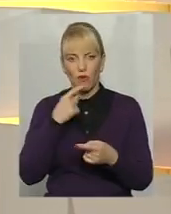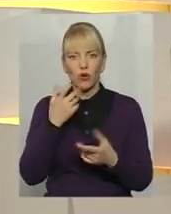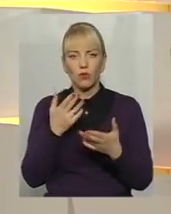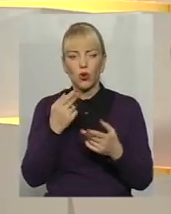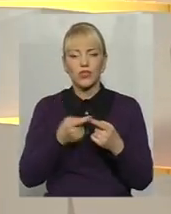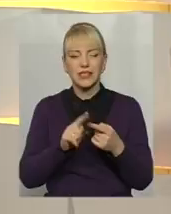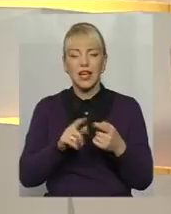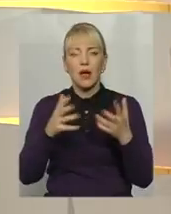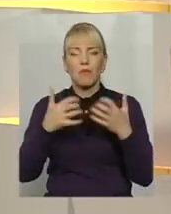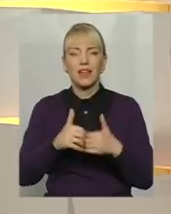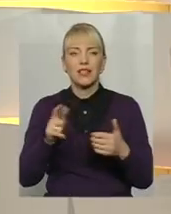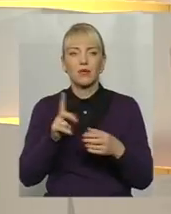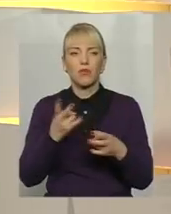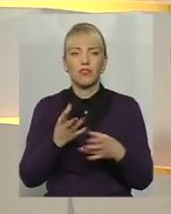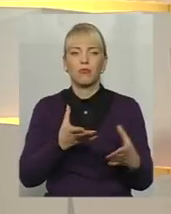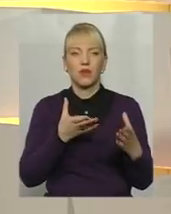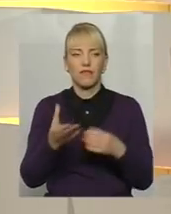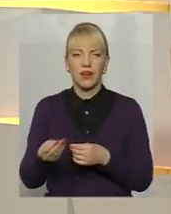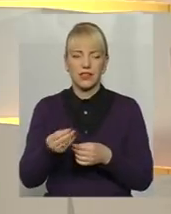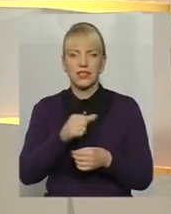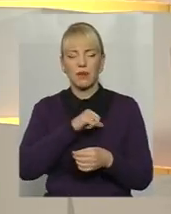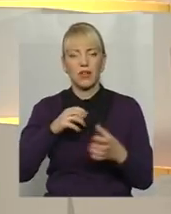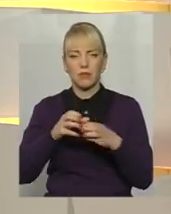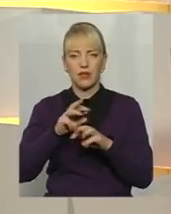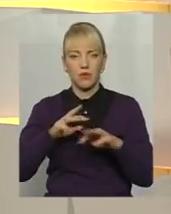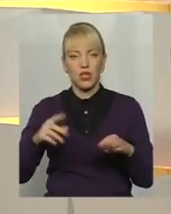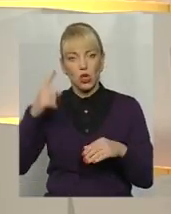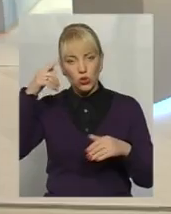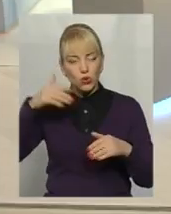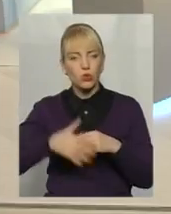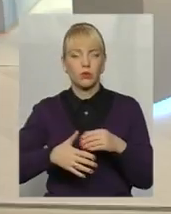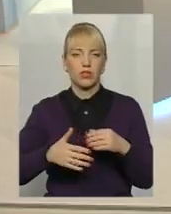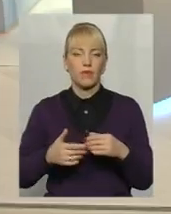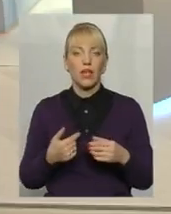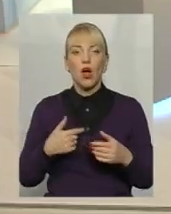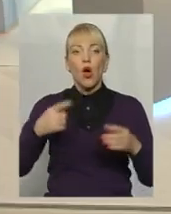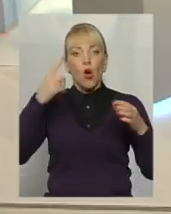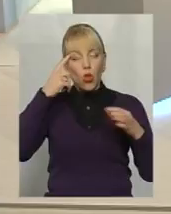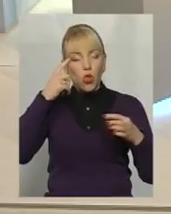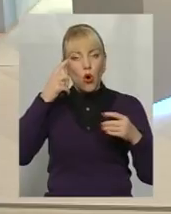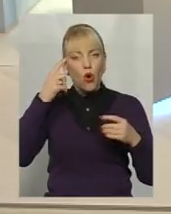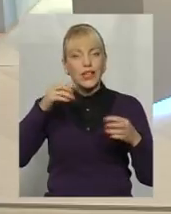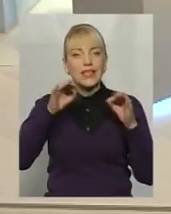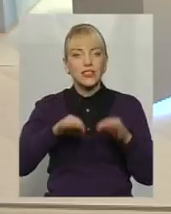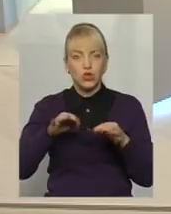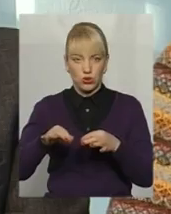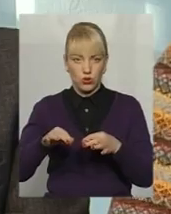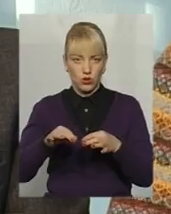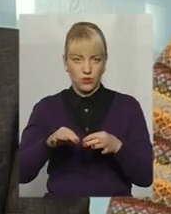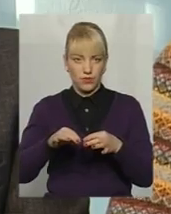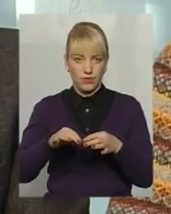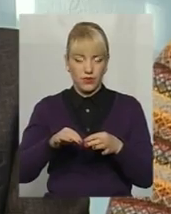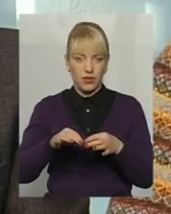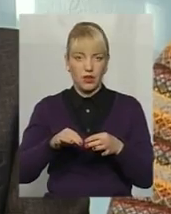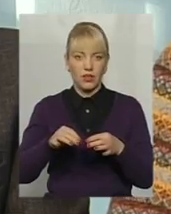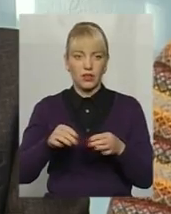має впливати саме Кабінет міністрів. Розумієте, логічно зрозуміти суть, для чого це зроблено і для чого ці